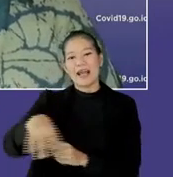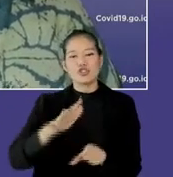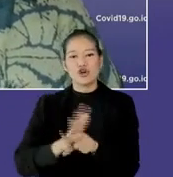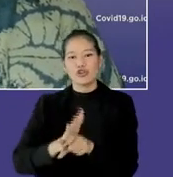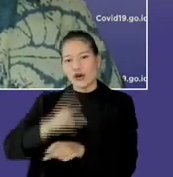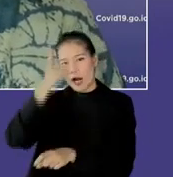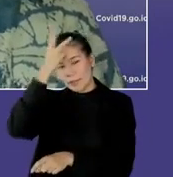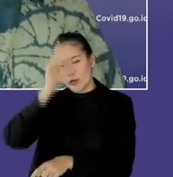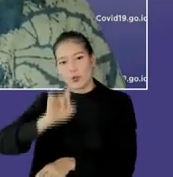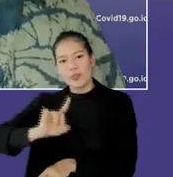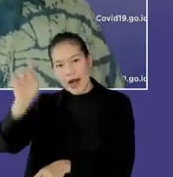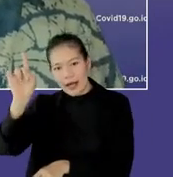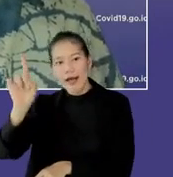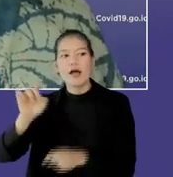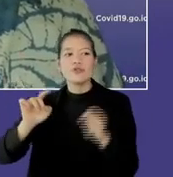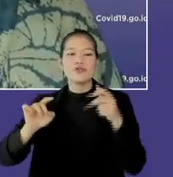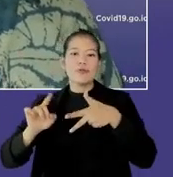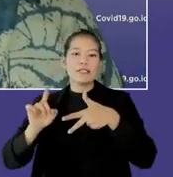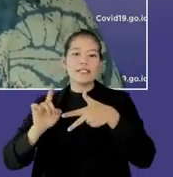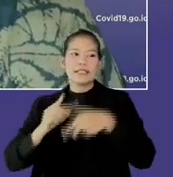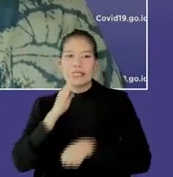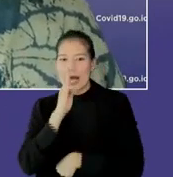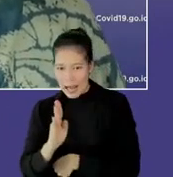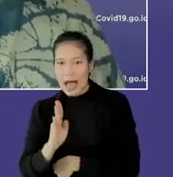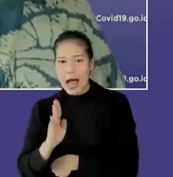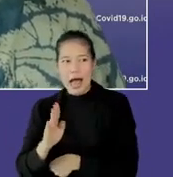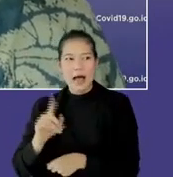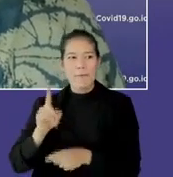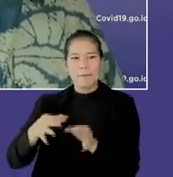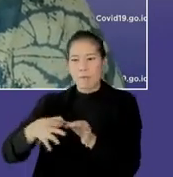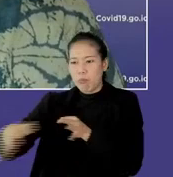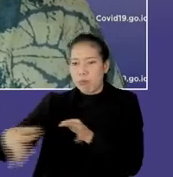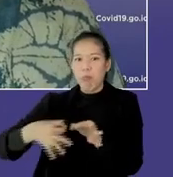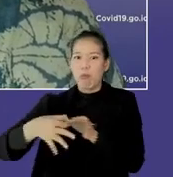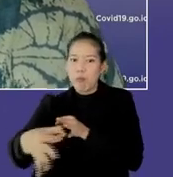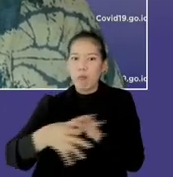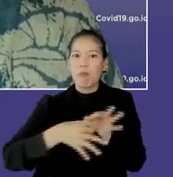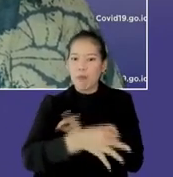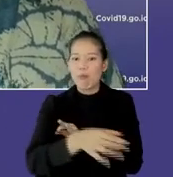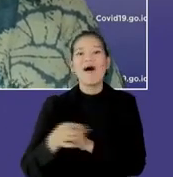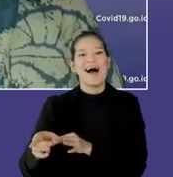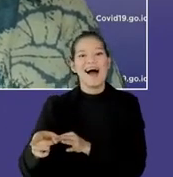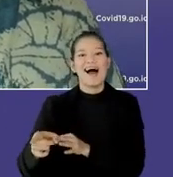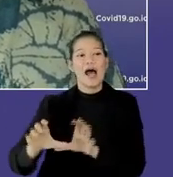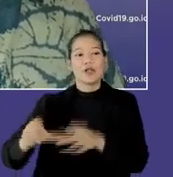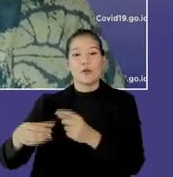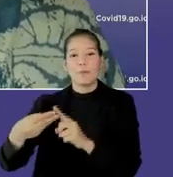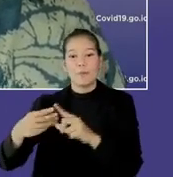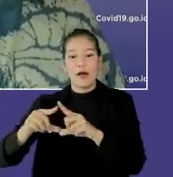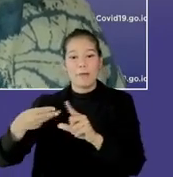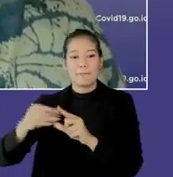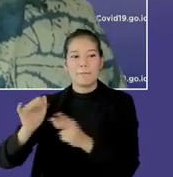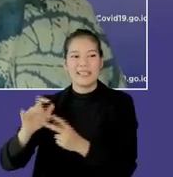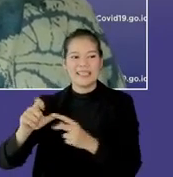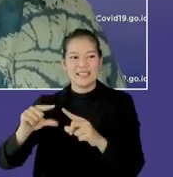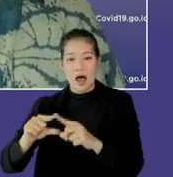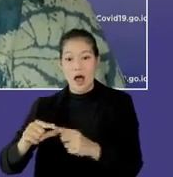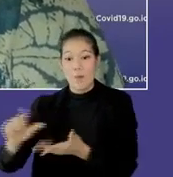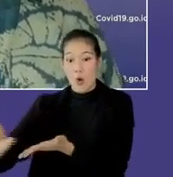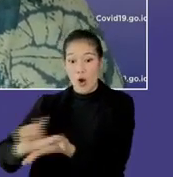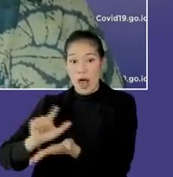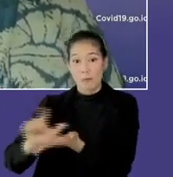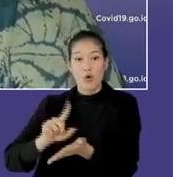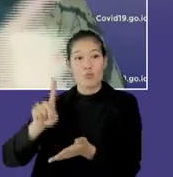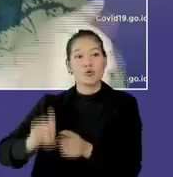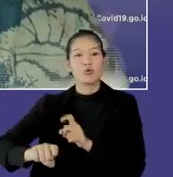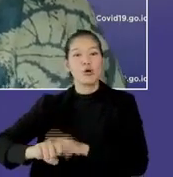Kalimantan Utara, di Sulawesi Tengah, dia memang di pedalaman, bahkan ada babimsa di sana, perlu waktu 6 jam dokter Lola, dari